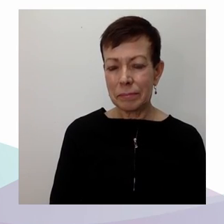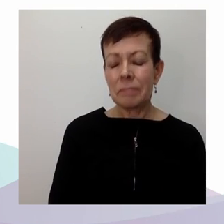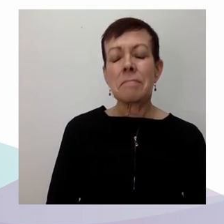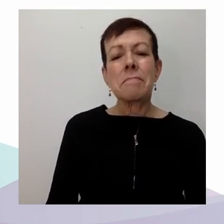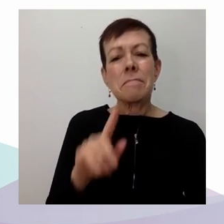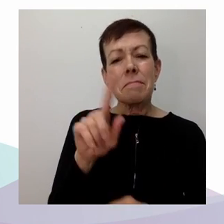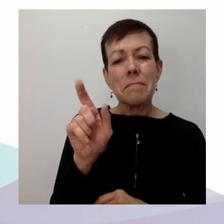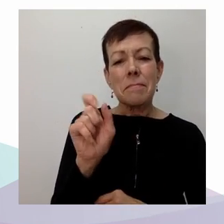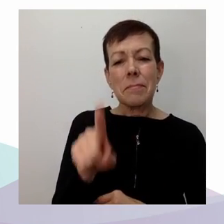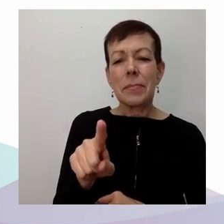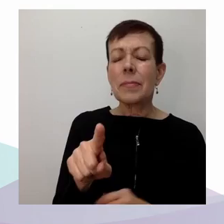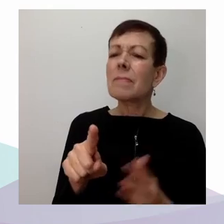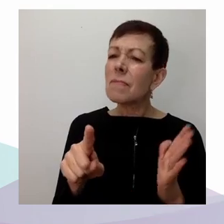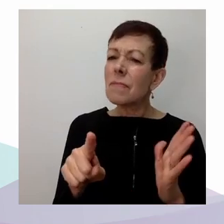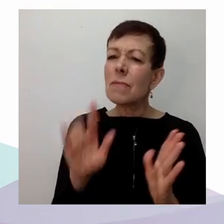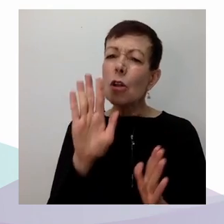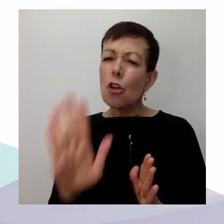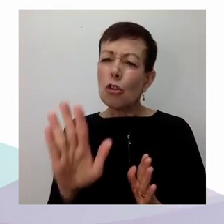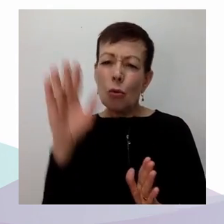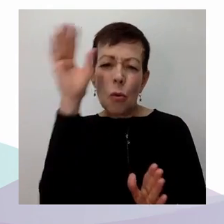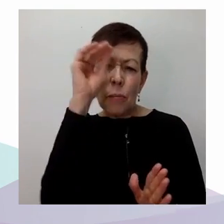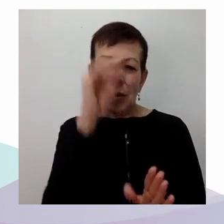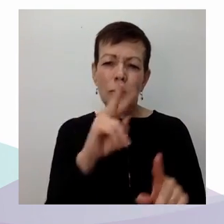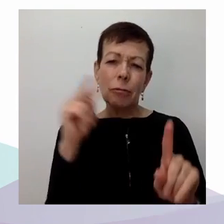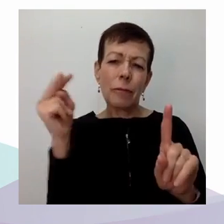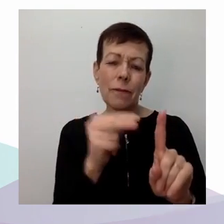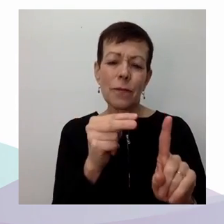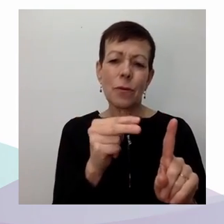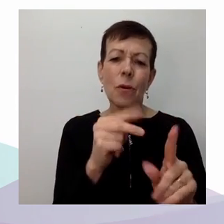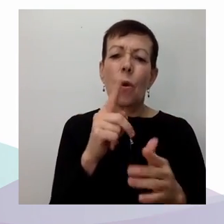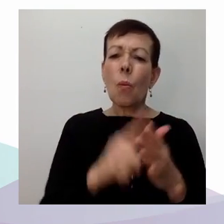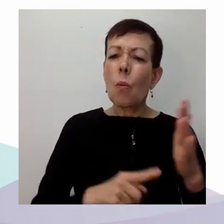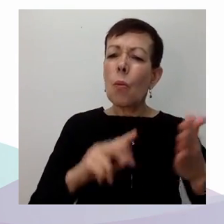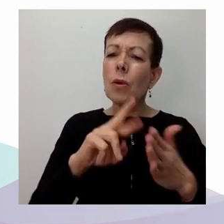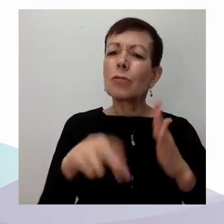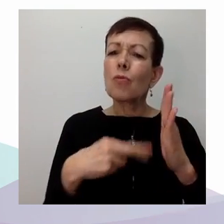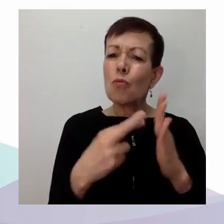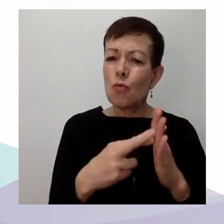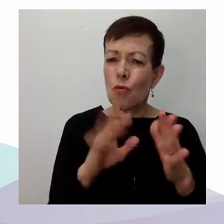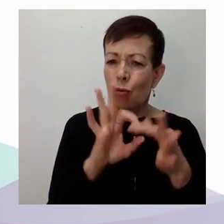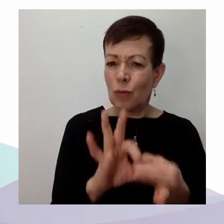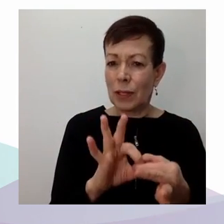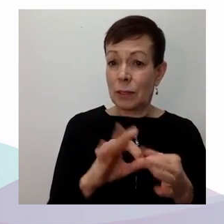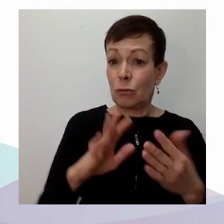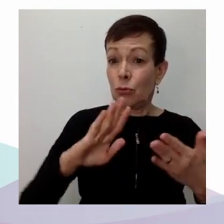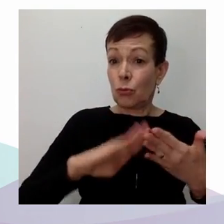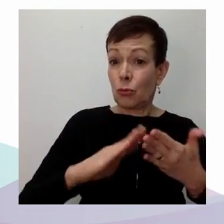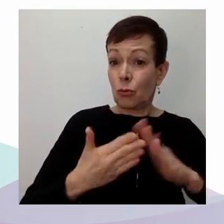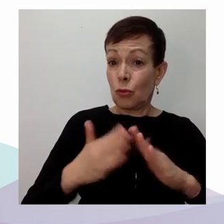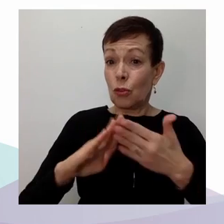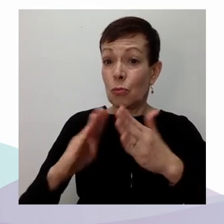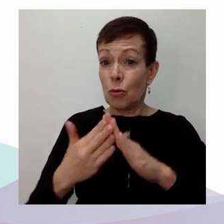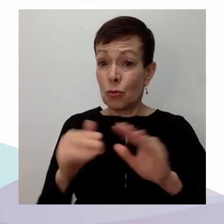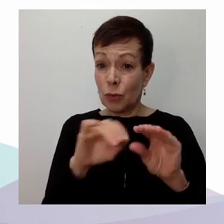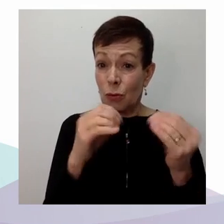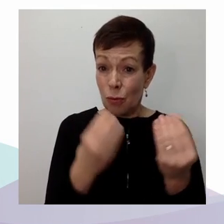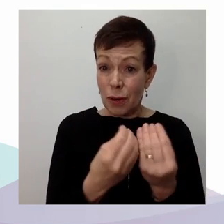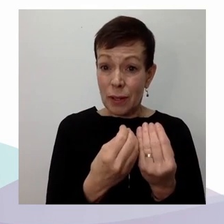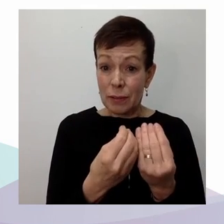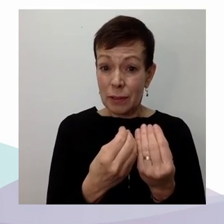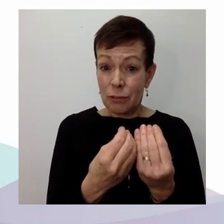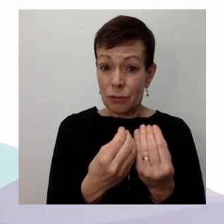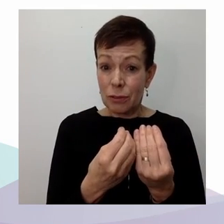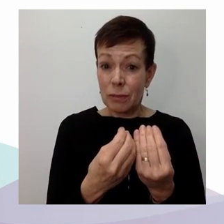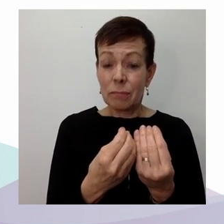communautaires? Désolé, là. Quel est le rôle des organismes communautaires dans le futur concernant les droits humains et, bien